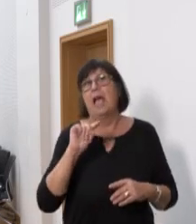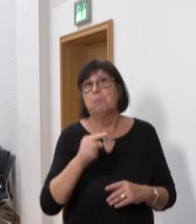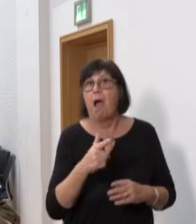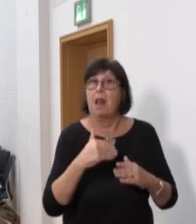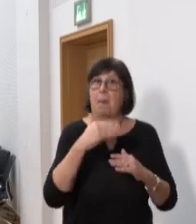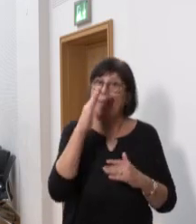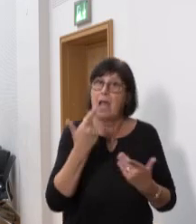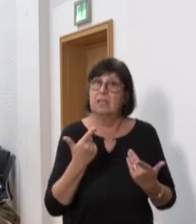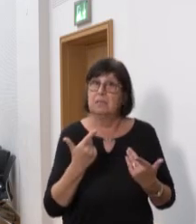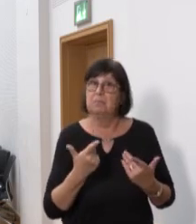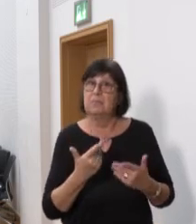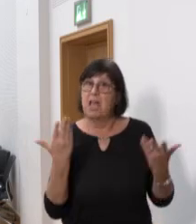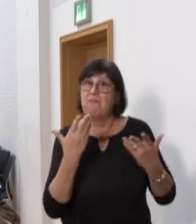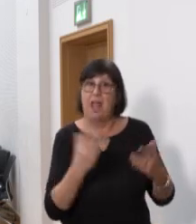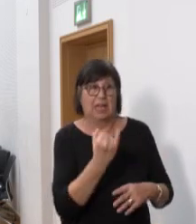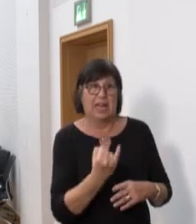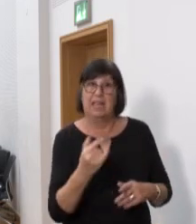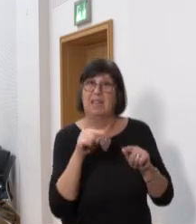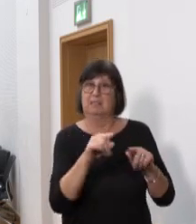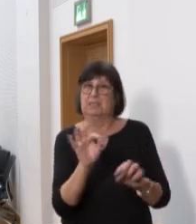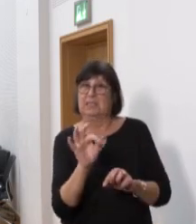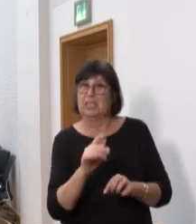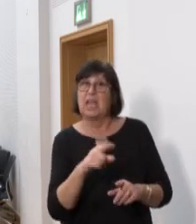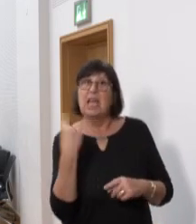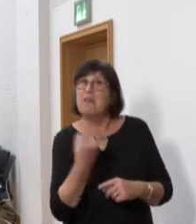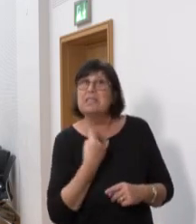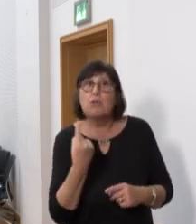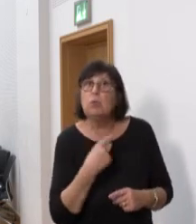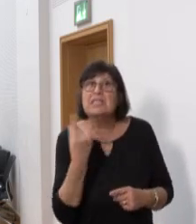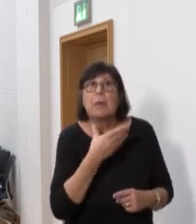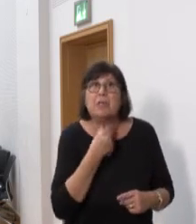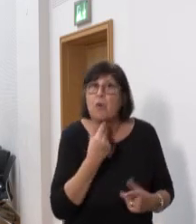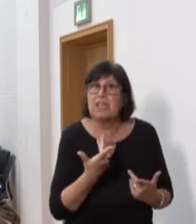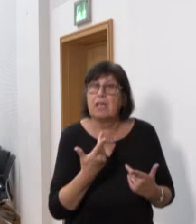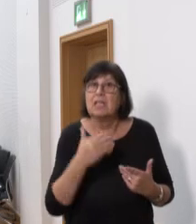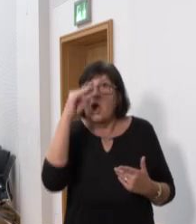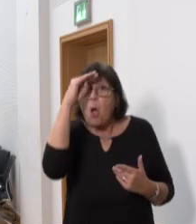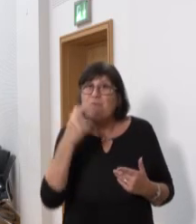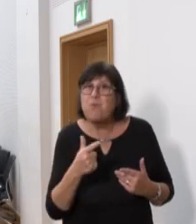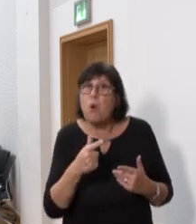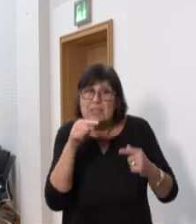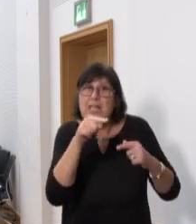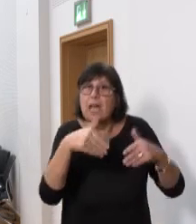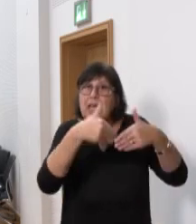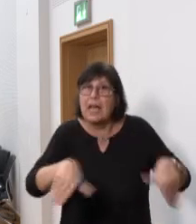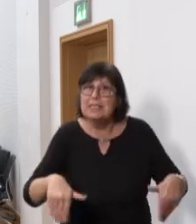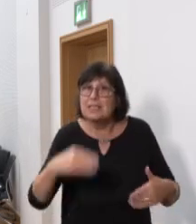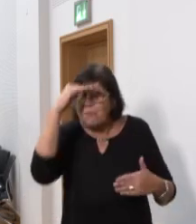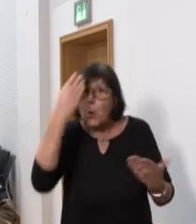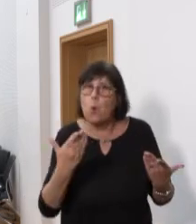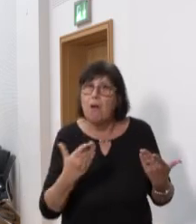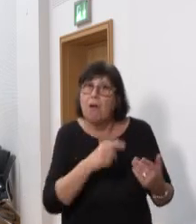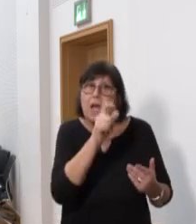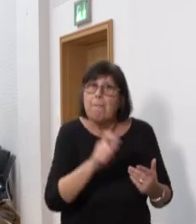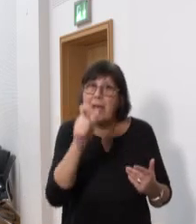Geisteskinder Sie sind. Wer sind denn unsere Bedürftigen? Wo ziehen Sie da die Grenze? Sind das